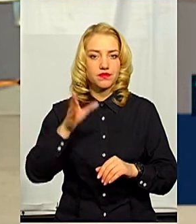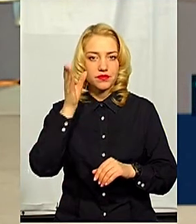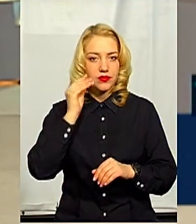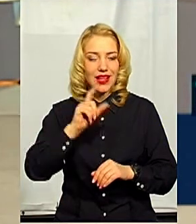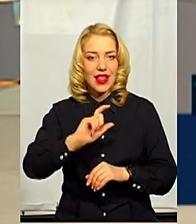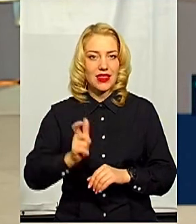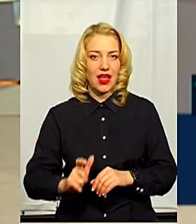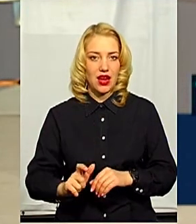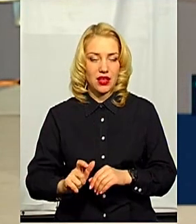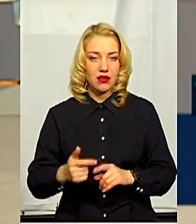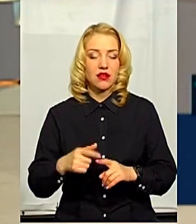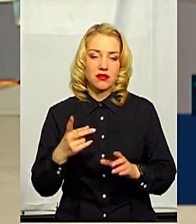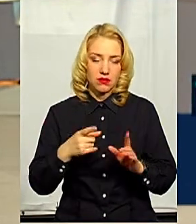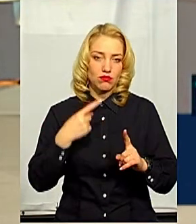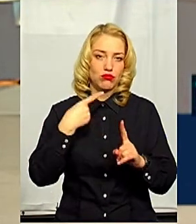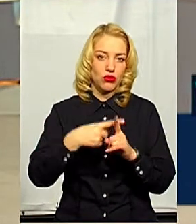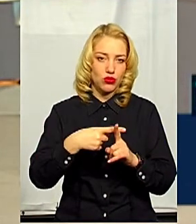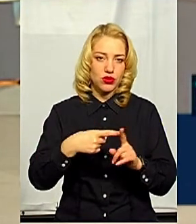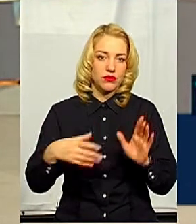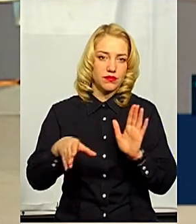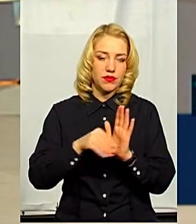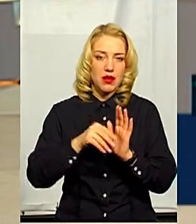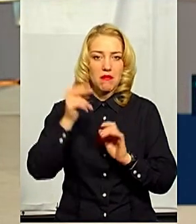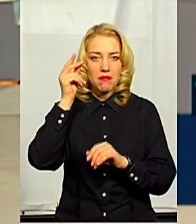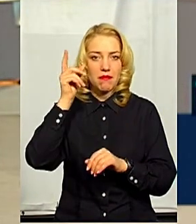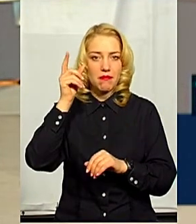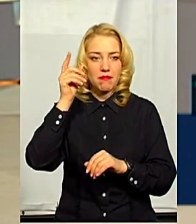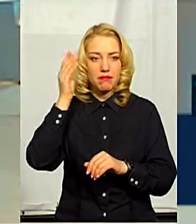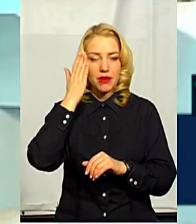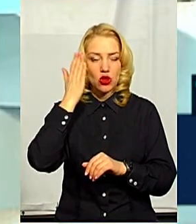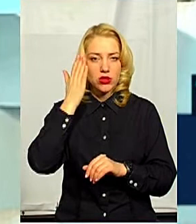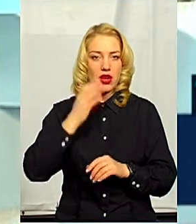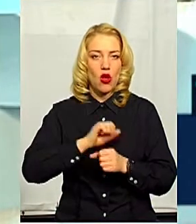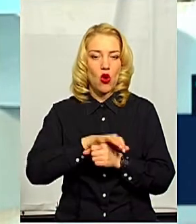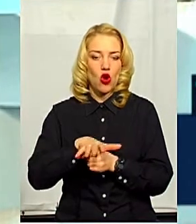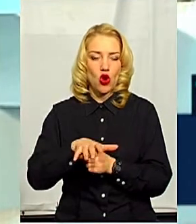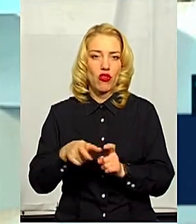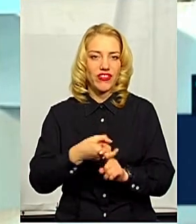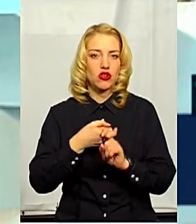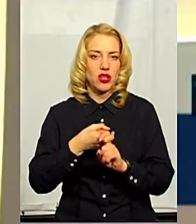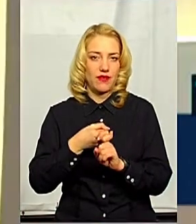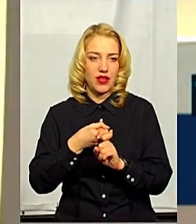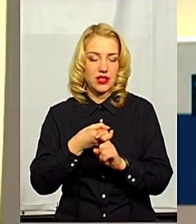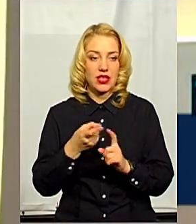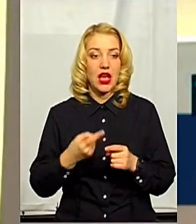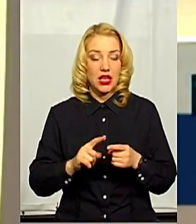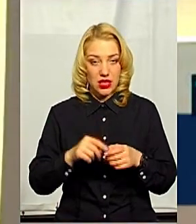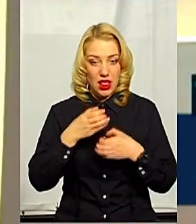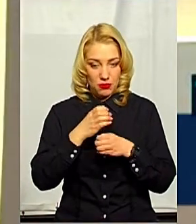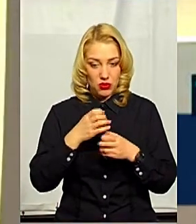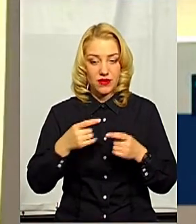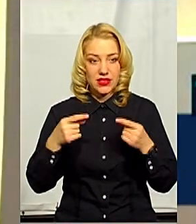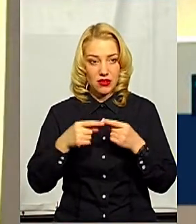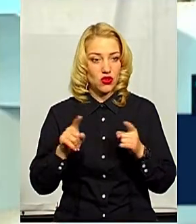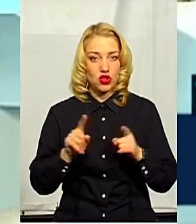був запідозрений коронавірусна інфекція. І це вже лабораторний центр встановив, що грип?